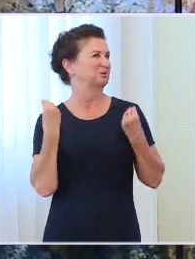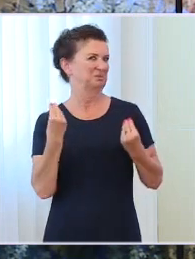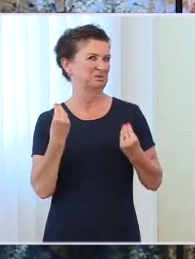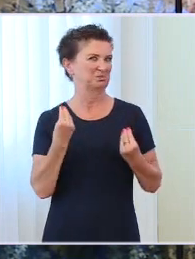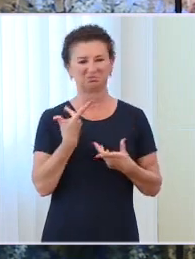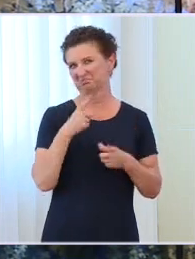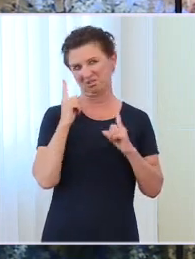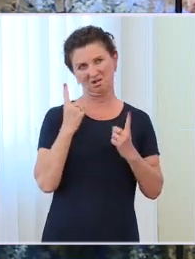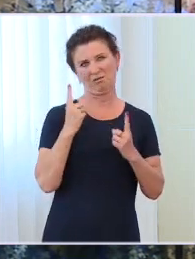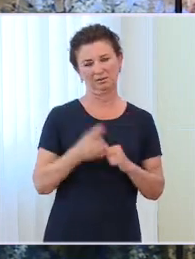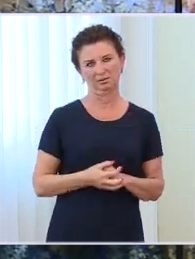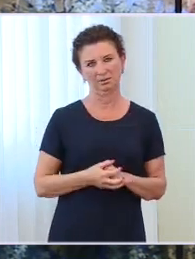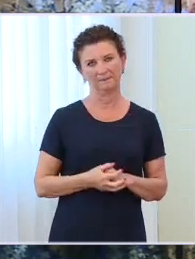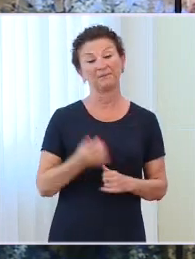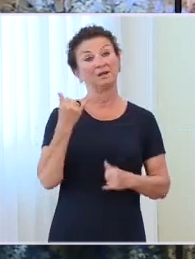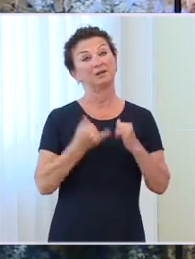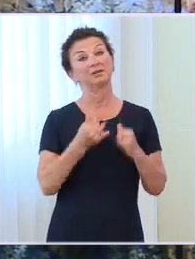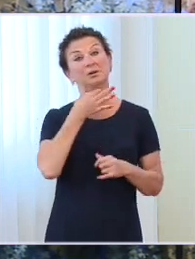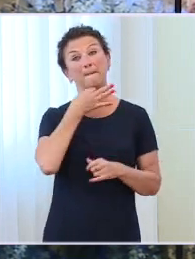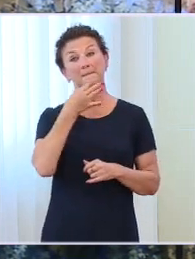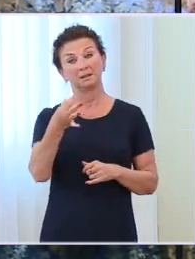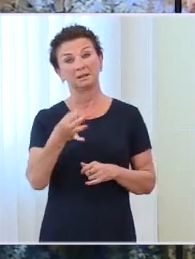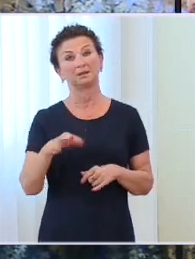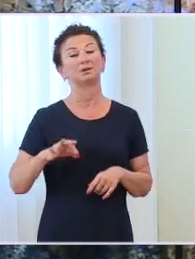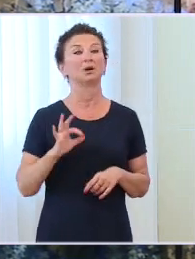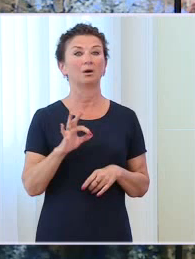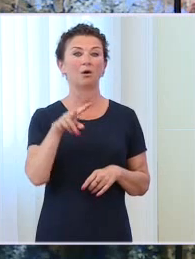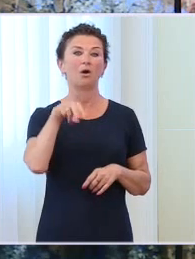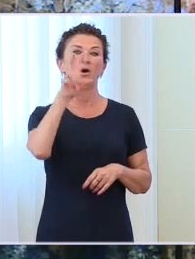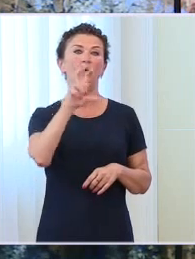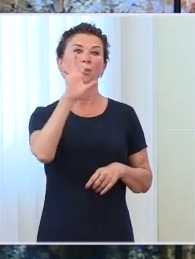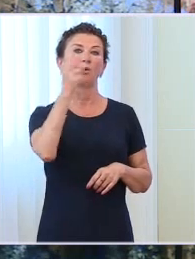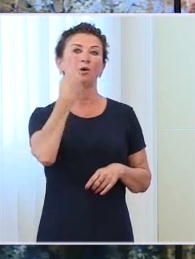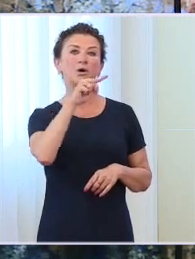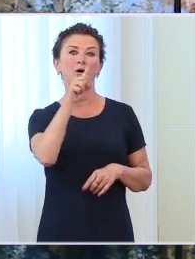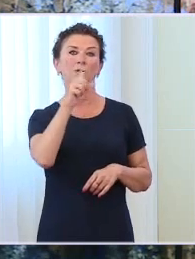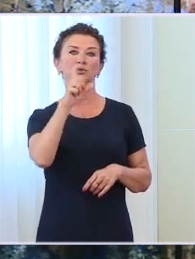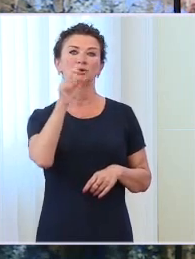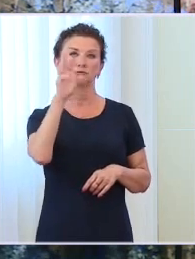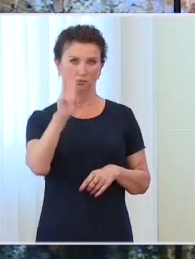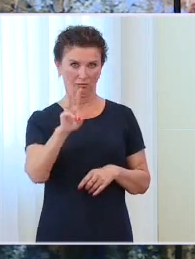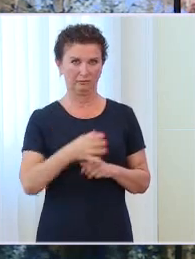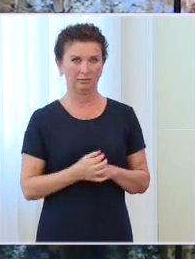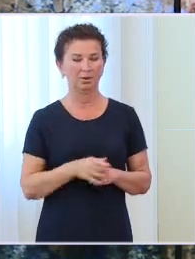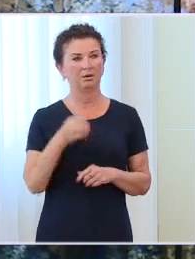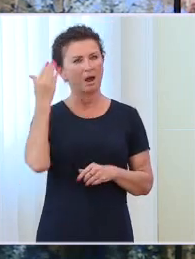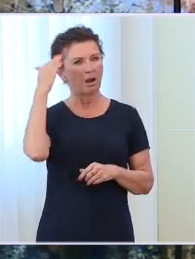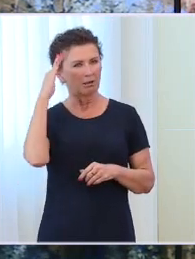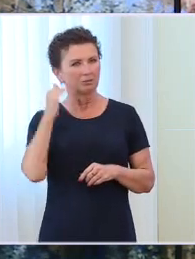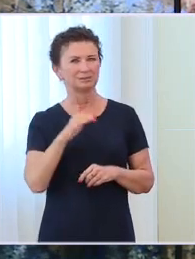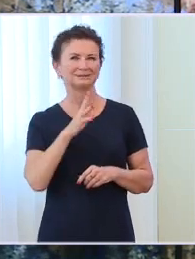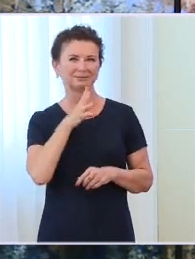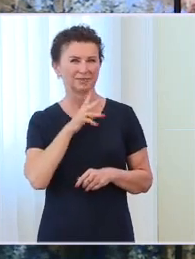Jeśli chodzi o uchodźców, jak państwo wiecie i to dzisiaj również było tematem naszej Rady Ministrów. W sprawach